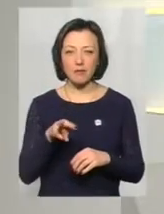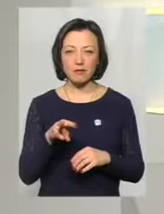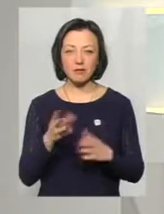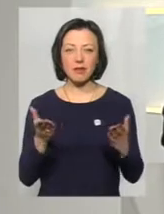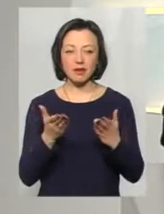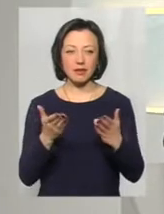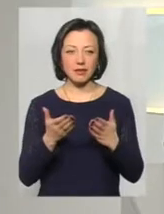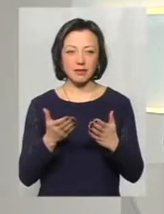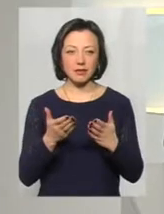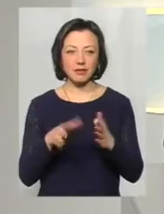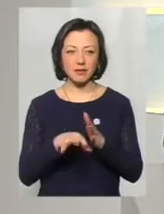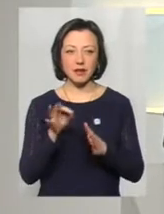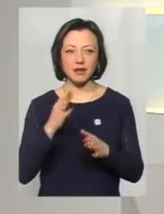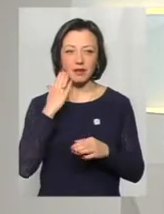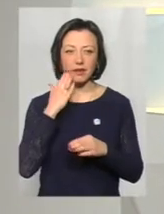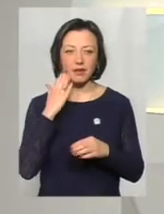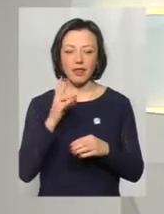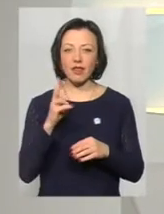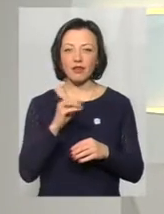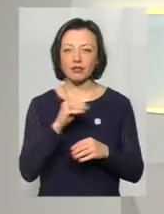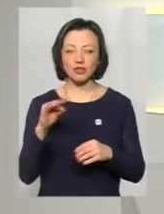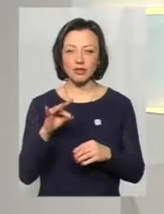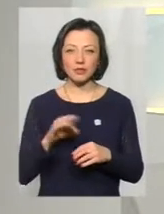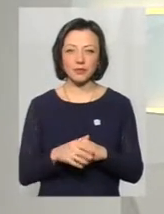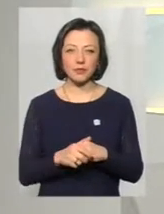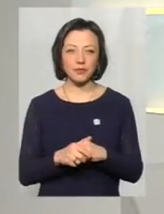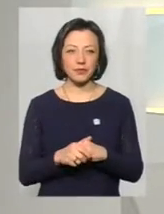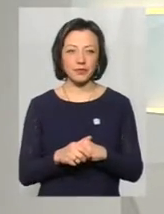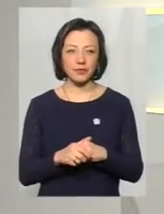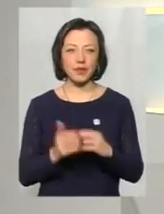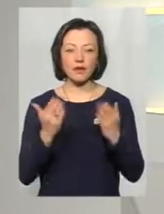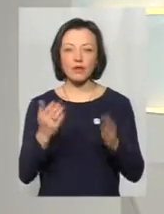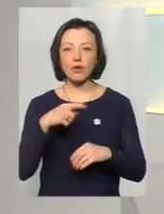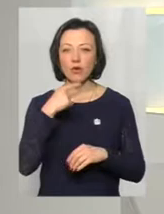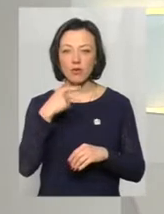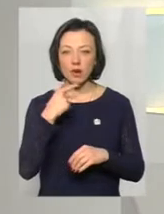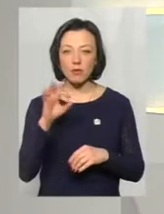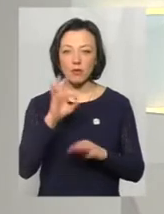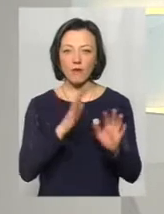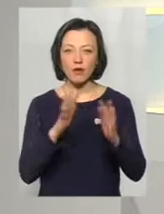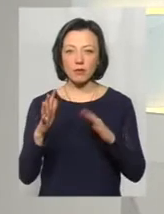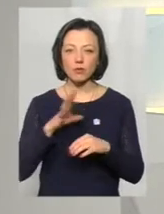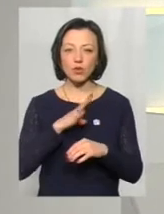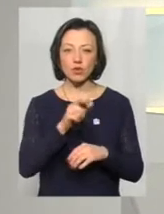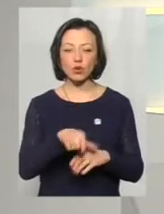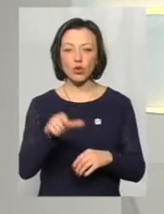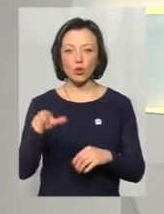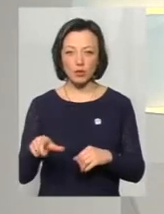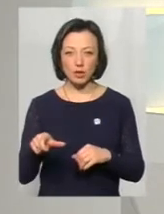вибирати для жінок, так? Так. Скажіть, будь ласка, ви говорили перед ефіром про випадки, які були, люди